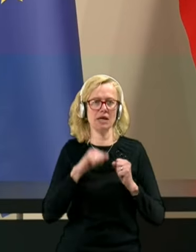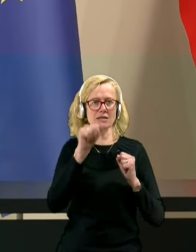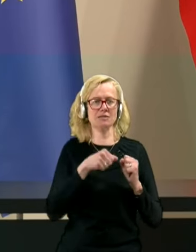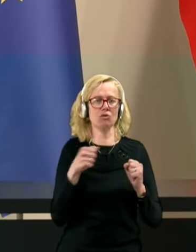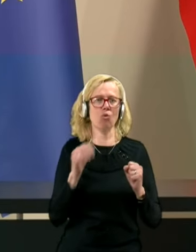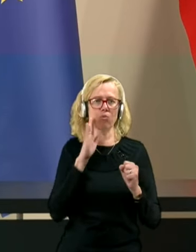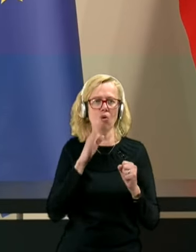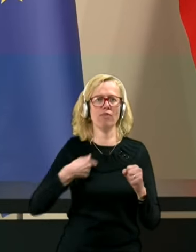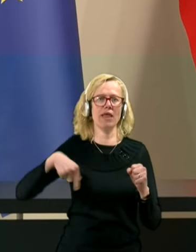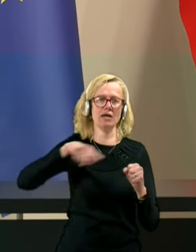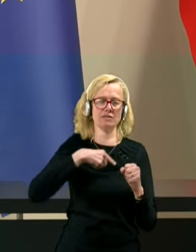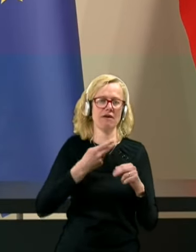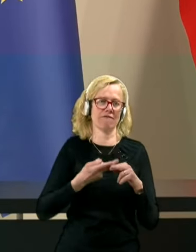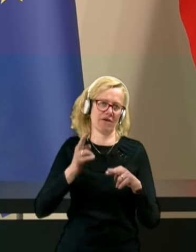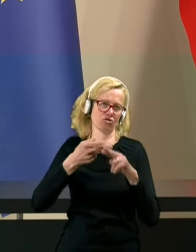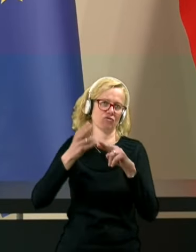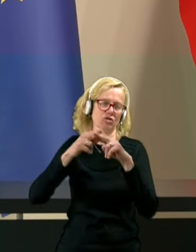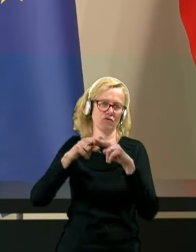in nevedno manj.